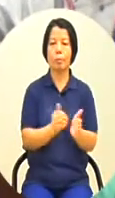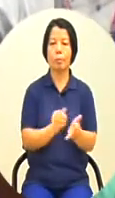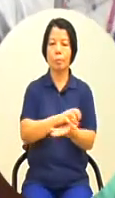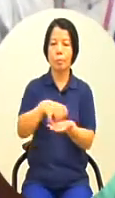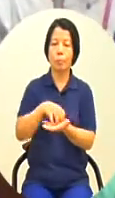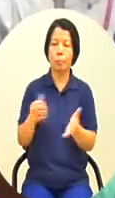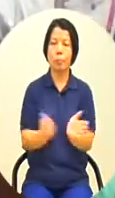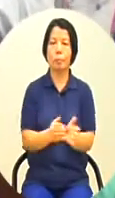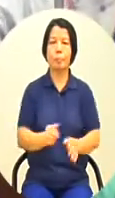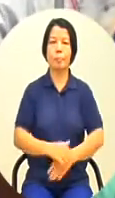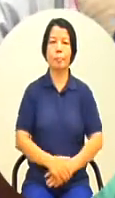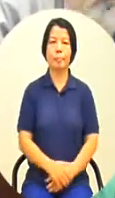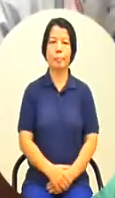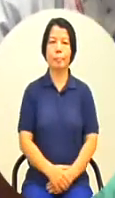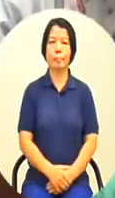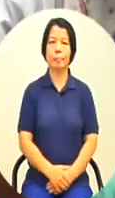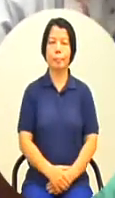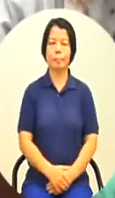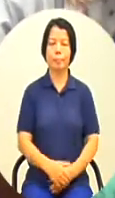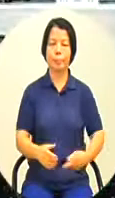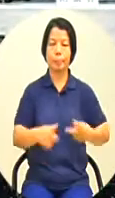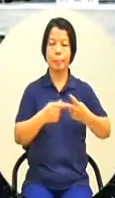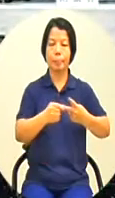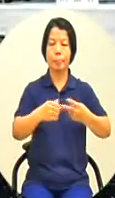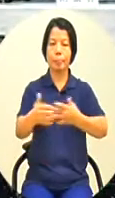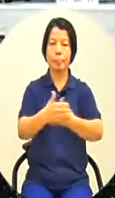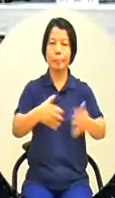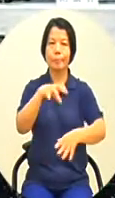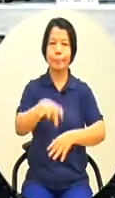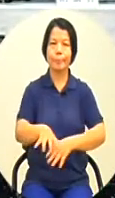告好第2案由佳東局